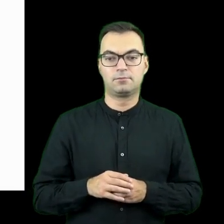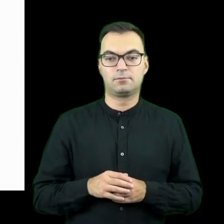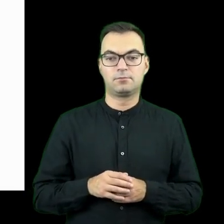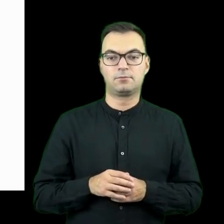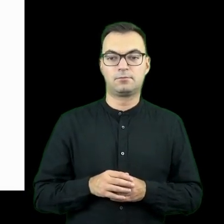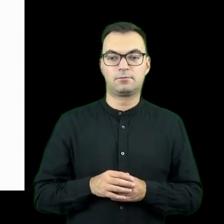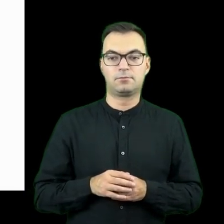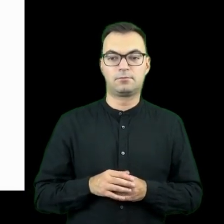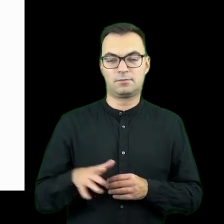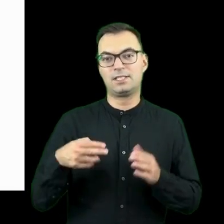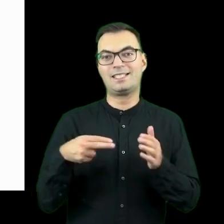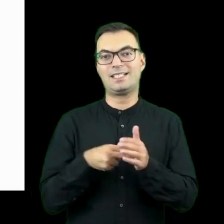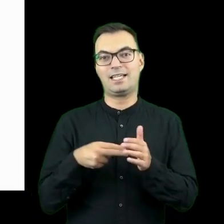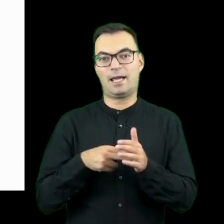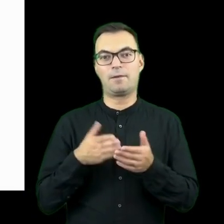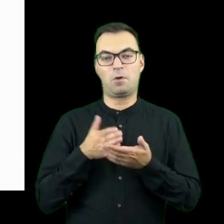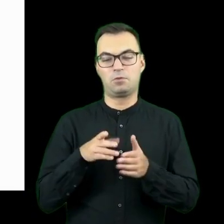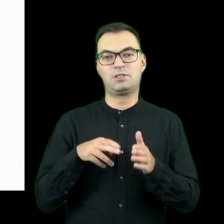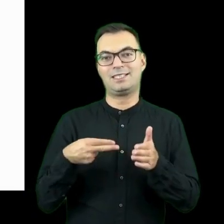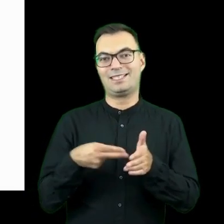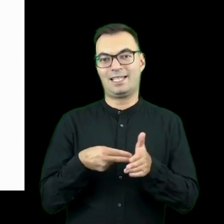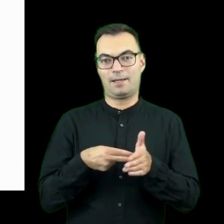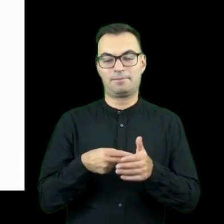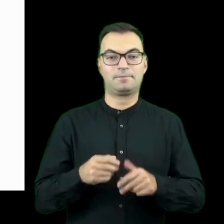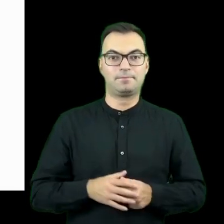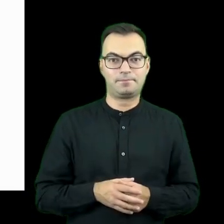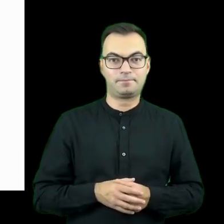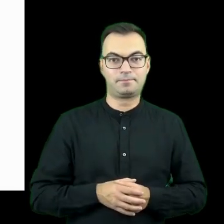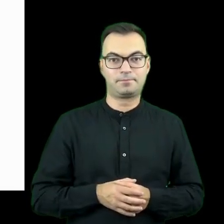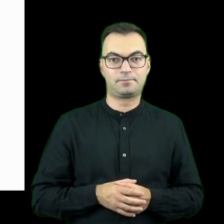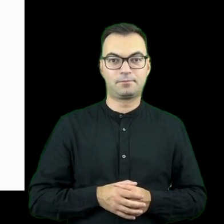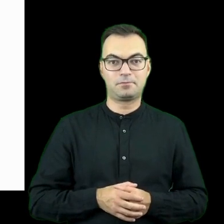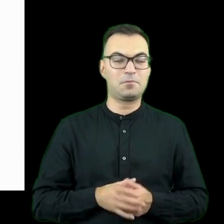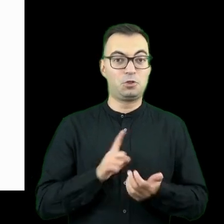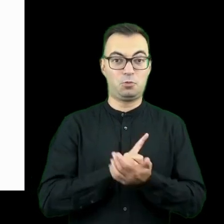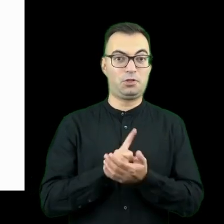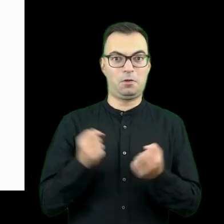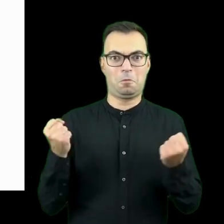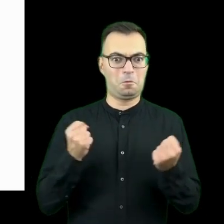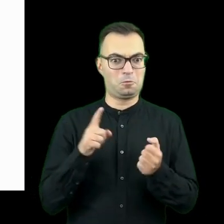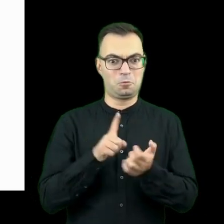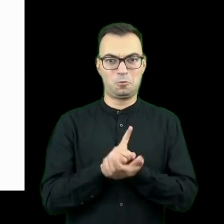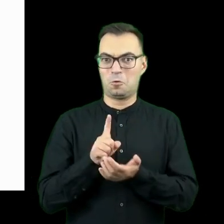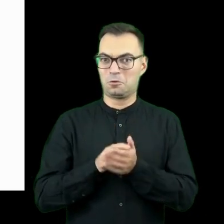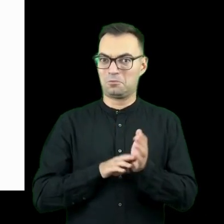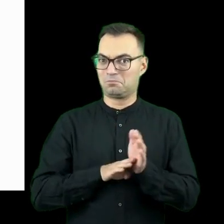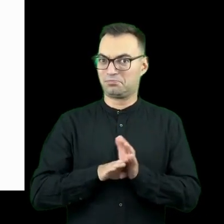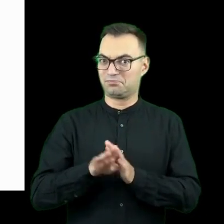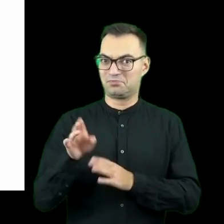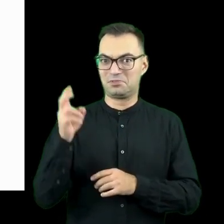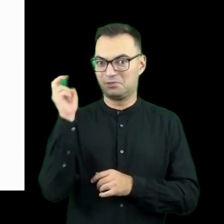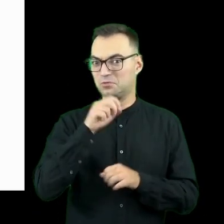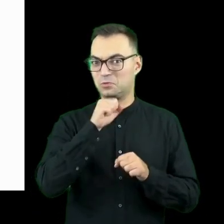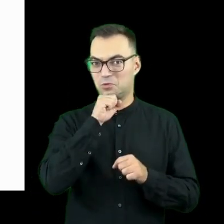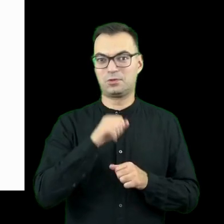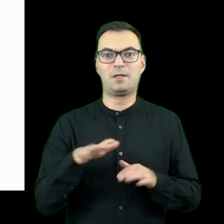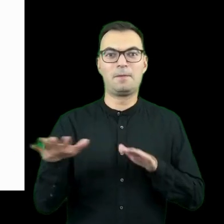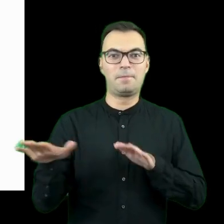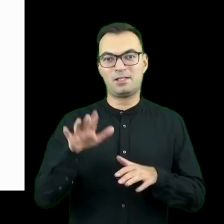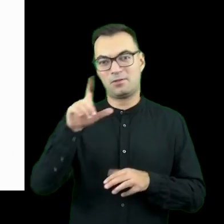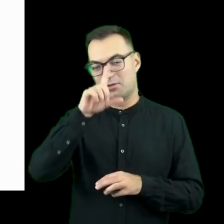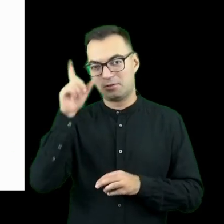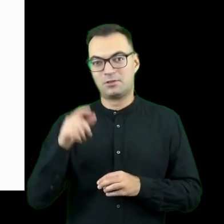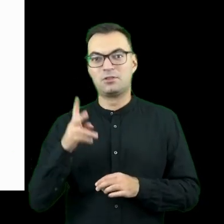która była realizowana w Syrii. No i to spotkanie okazało się dużym sukcesem, bardzo dużym zainteresowaniem zarówno osób